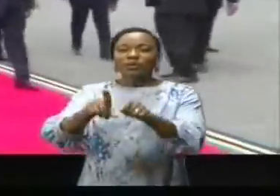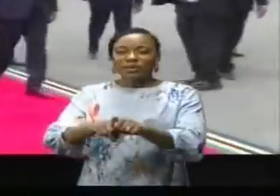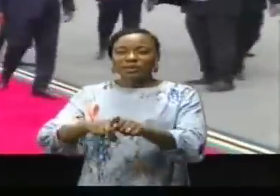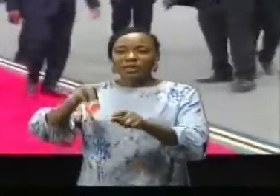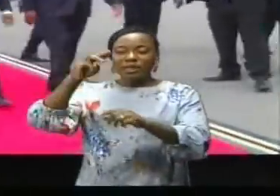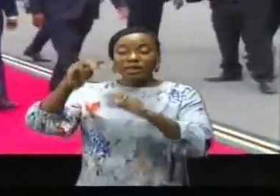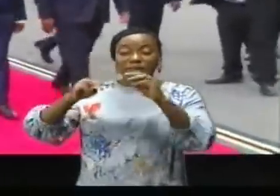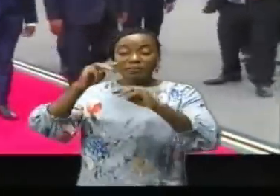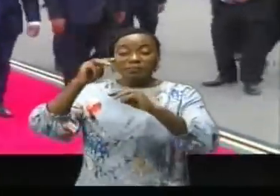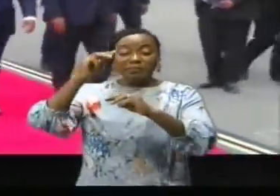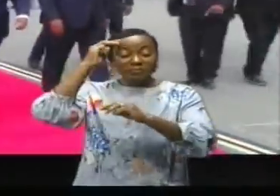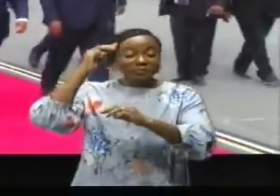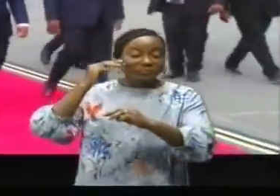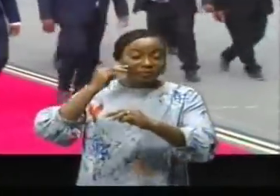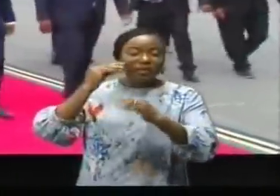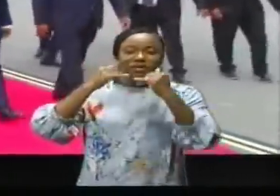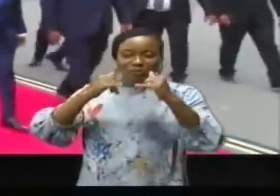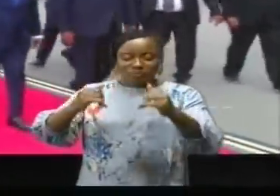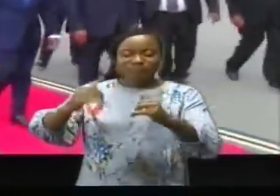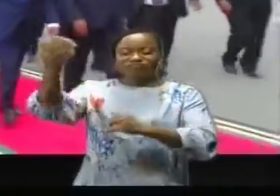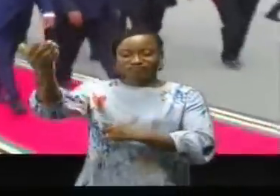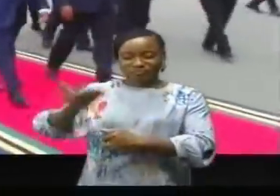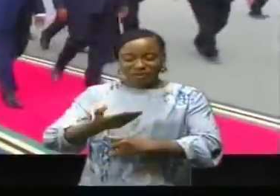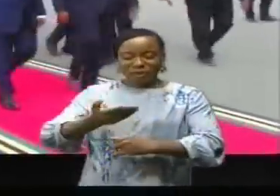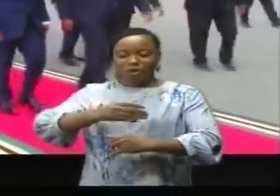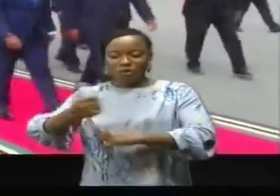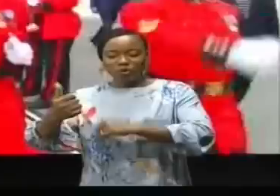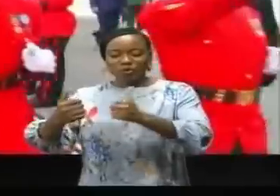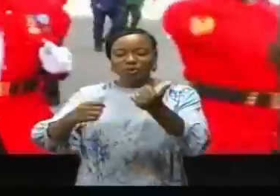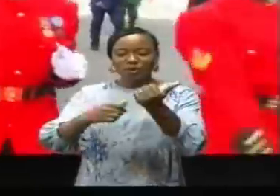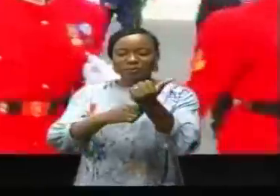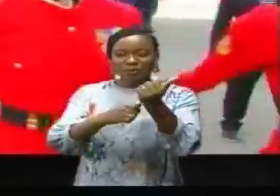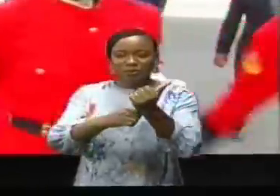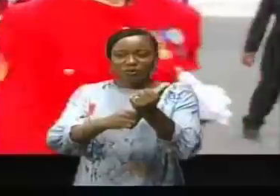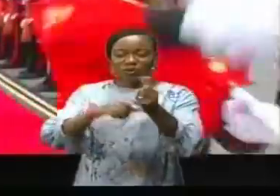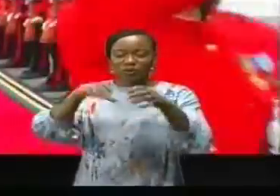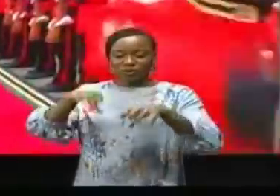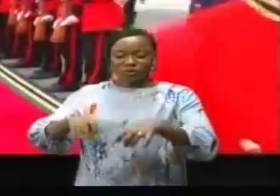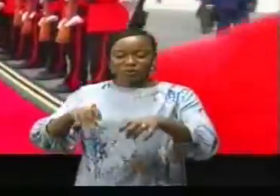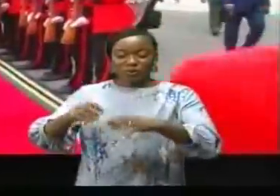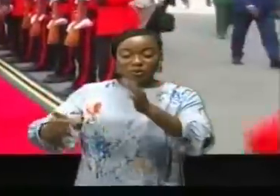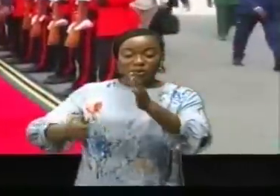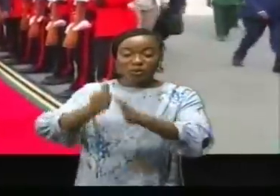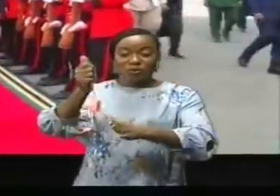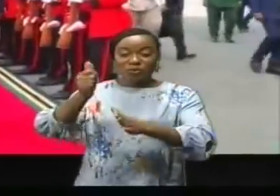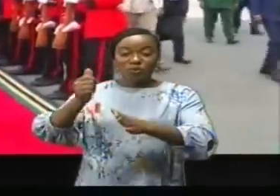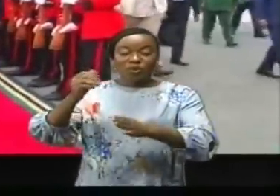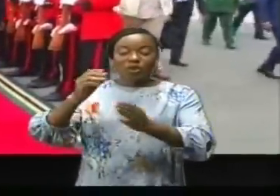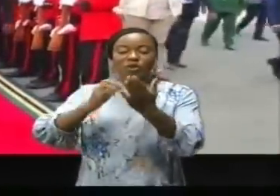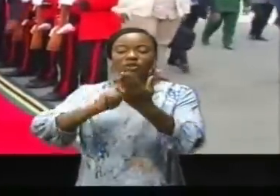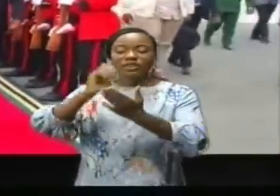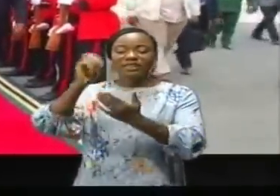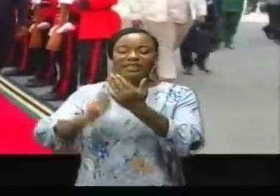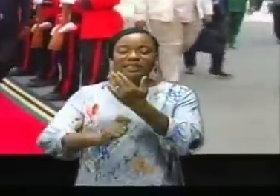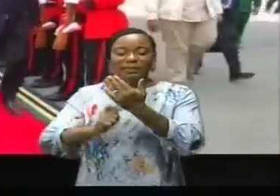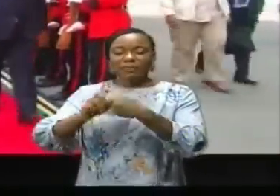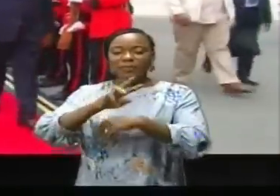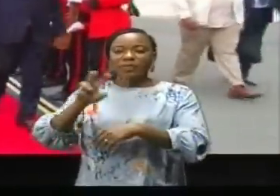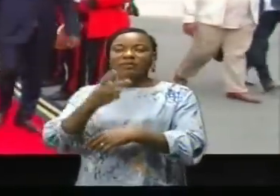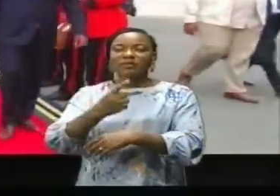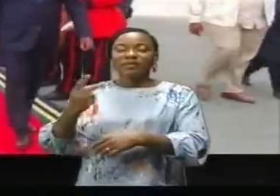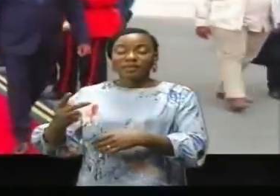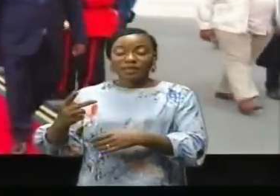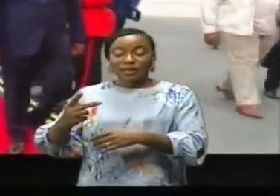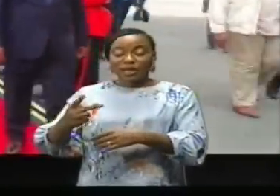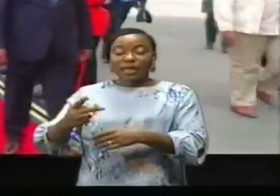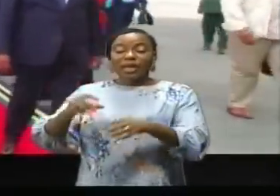Tanzanien pour l'accueil et les officiels congolais. C'est le 11 juillet 2022 que la République démocratique du Congo a adhéré